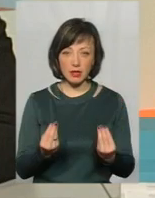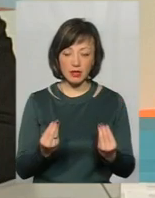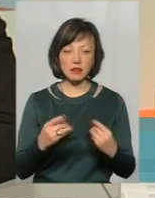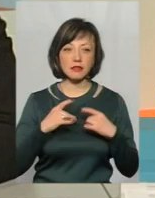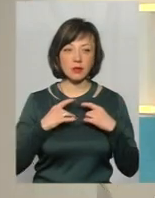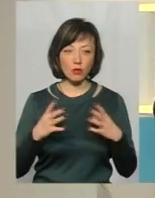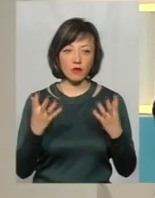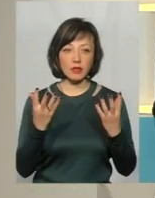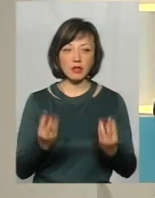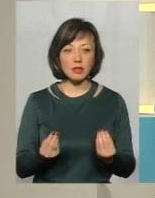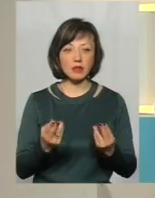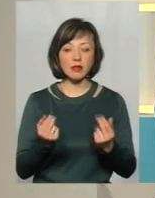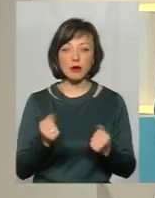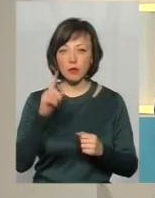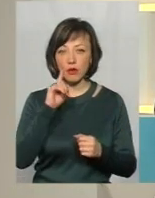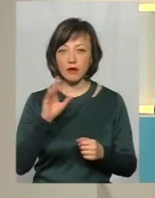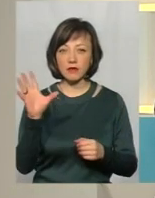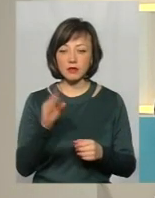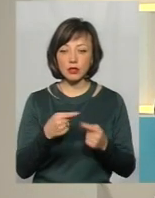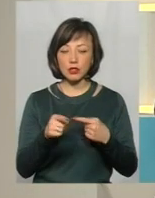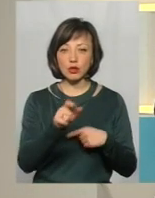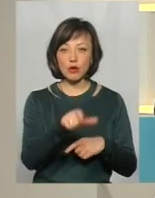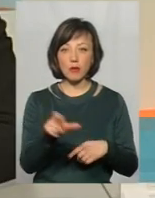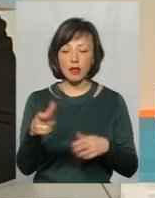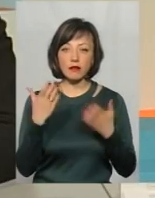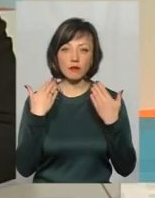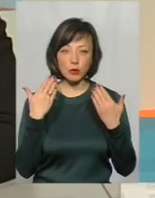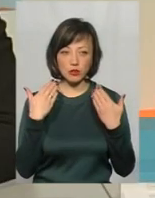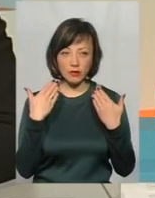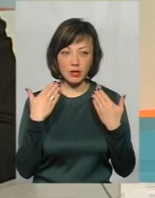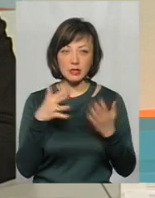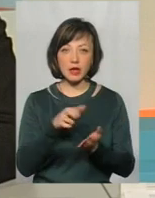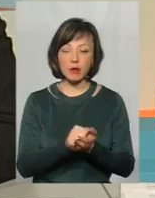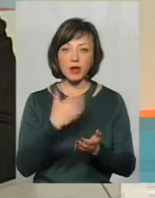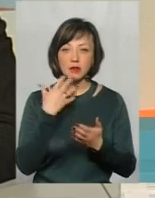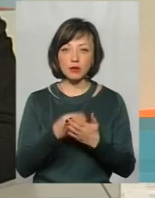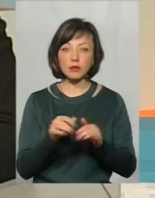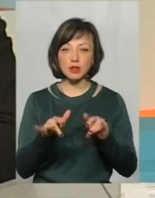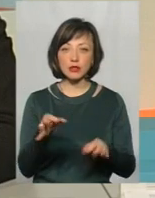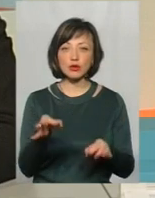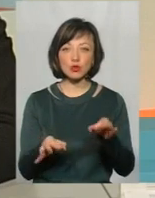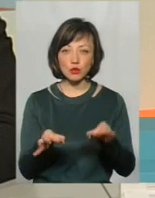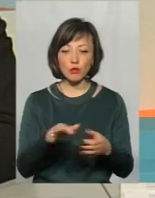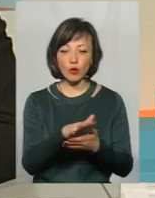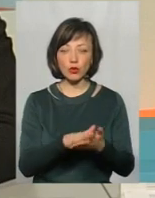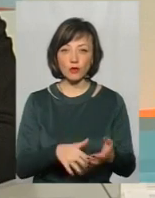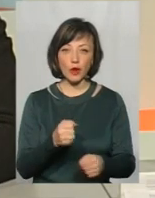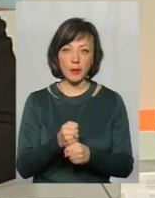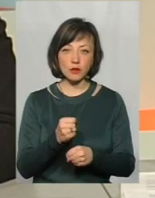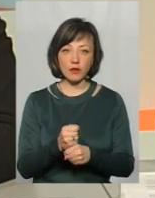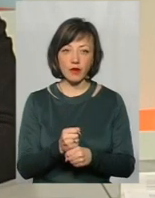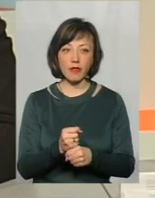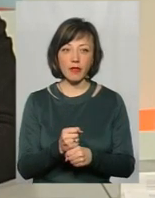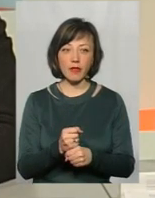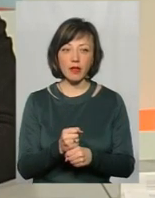святкові дні, поки всі інші громадяни відпочивають, займаються своїми справами, суд продовжує працювати. Ми